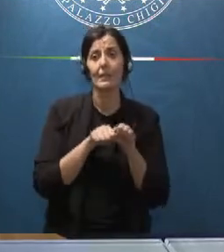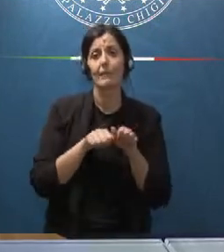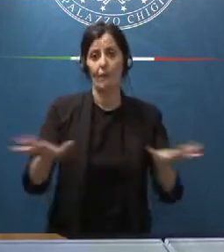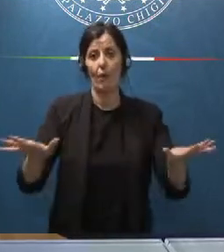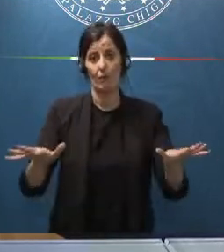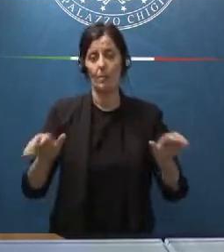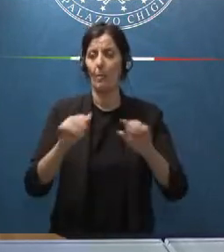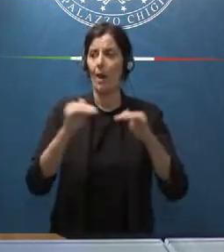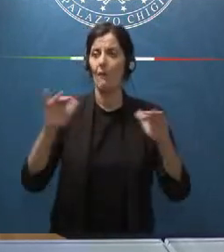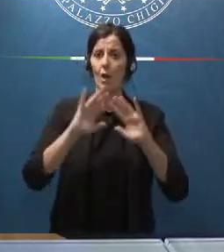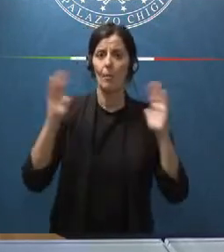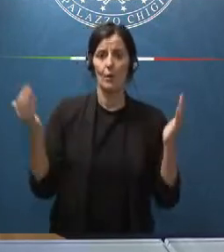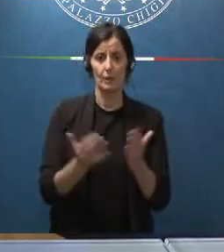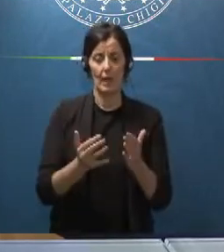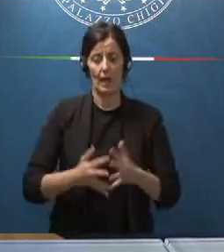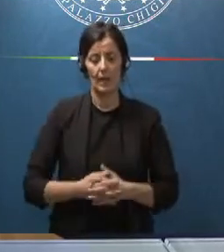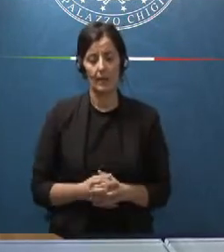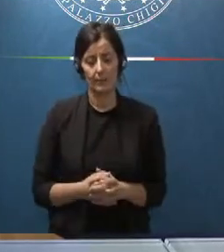stampa mondiale